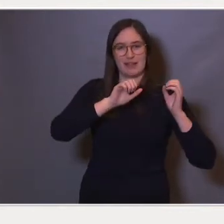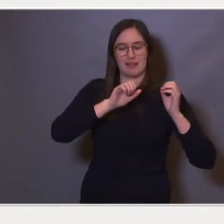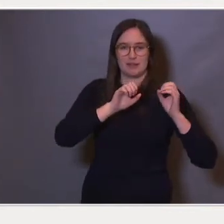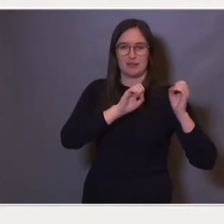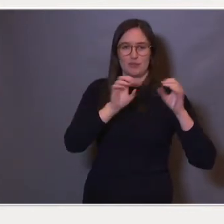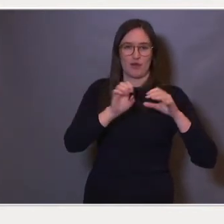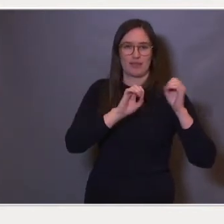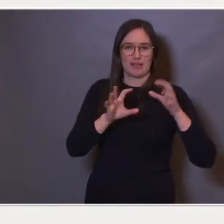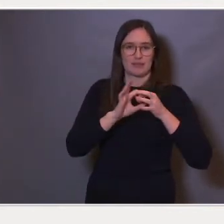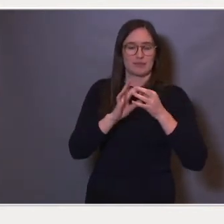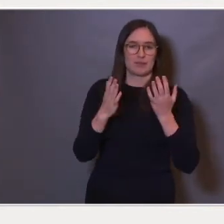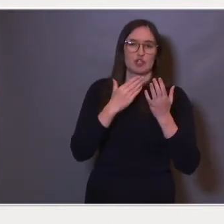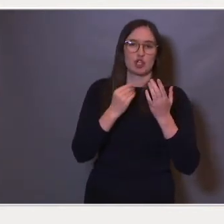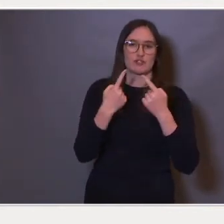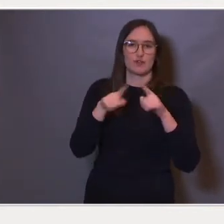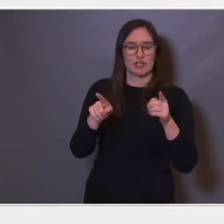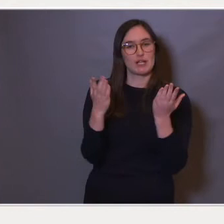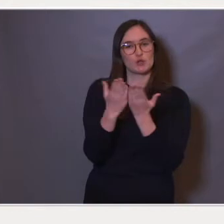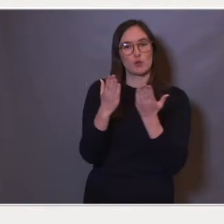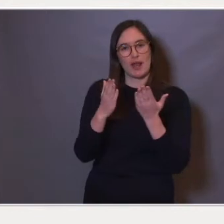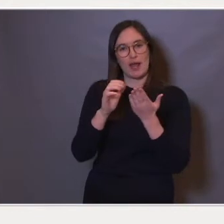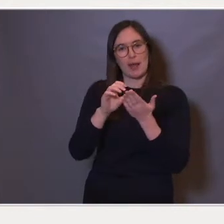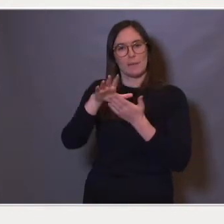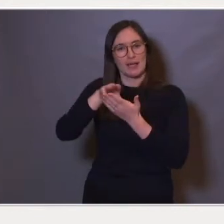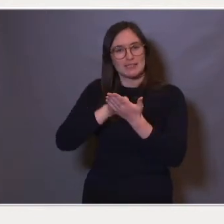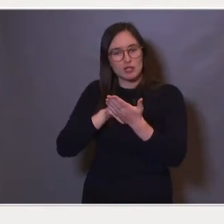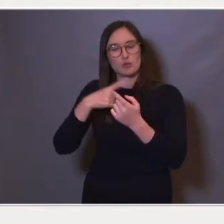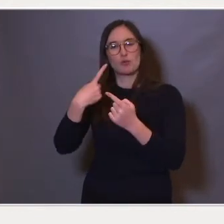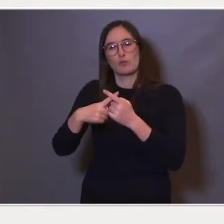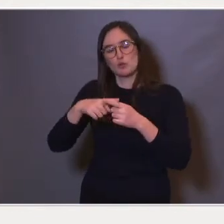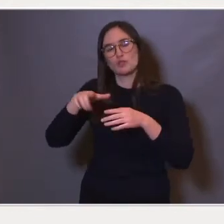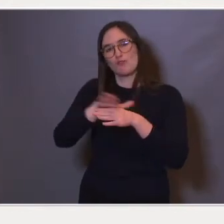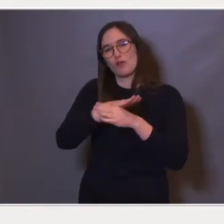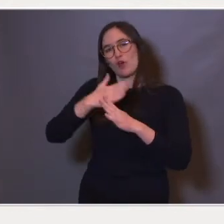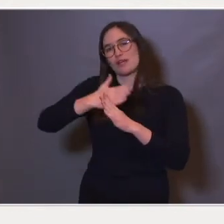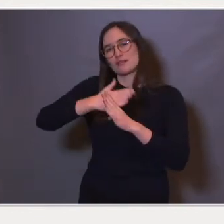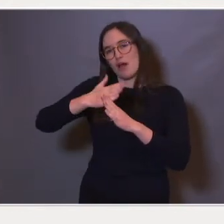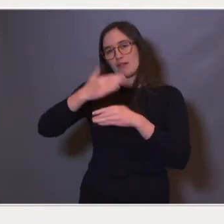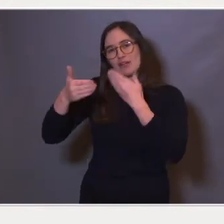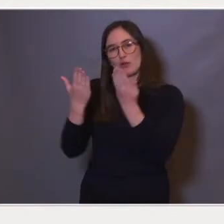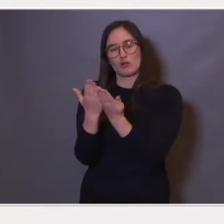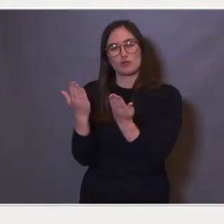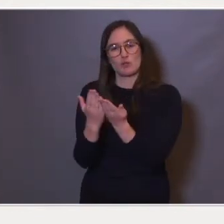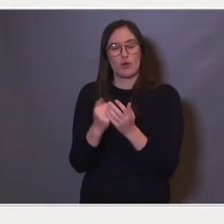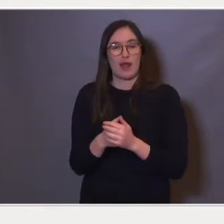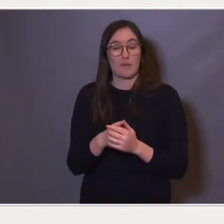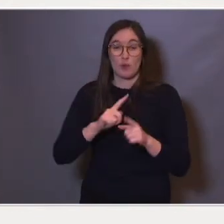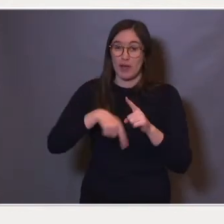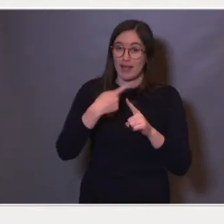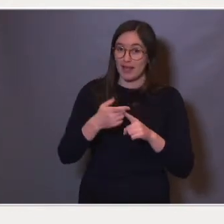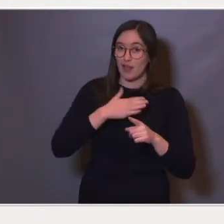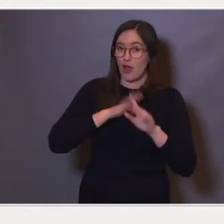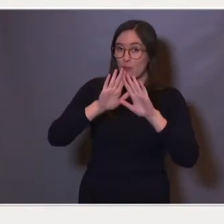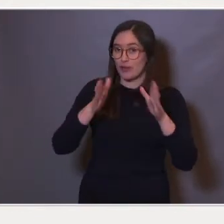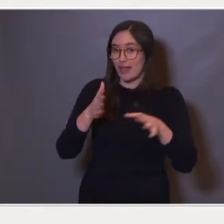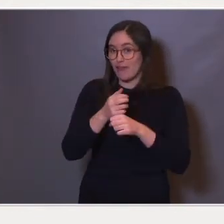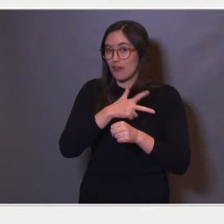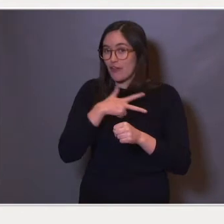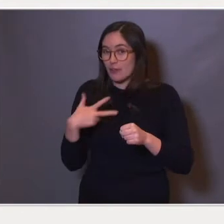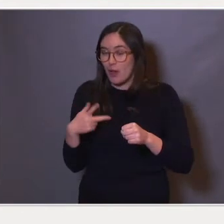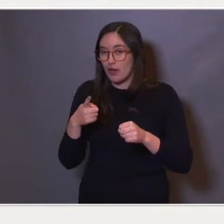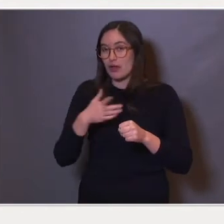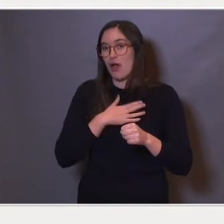skoleprestasjoner, og ikke minst for fullføringsgraden i videregående. Og igjen er det en modell fra Danmark der man har forsøkt dette